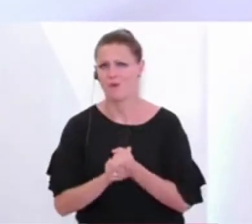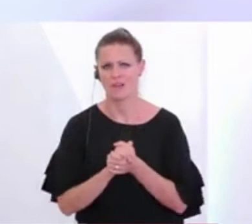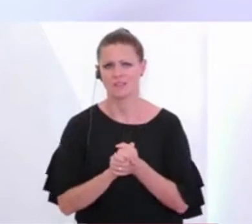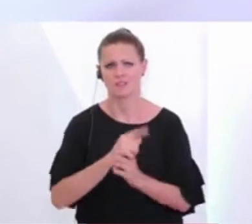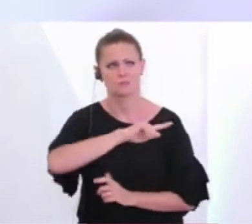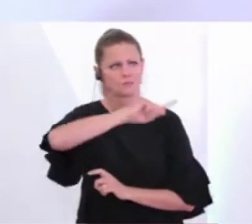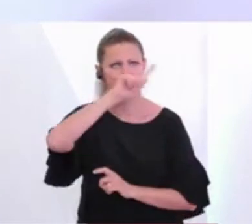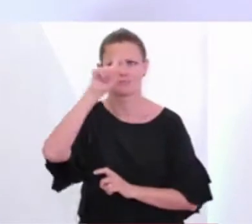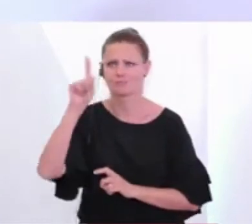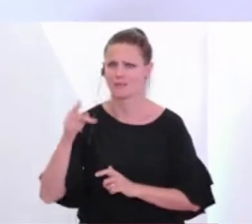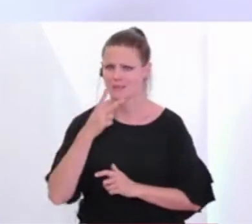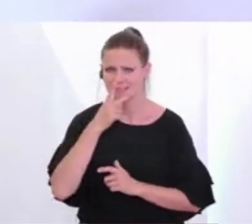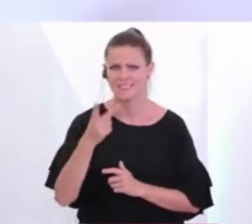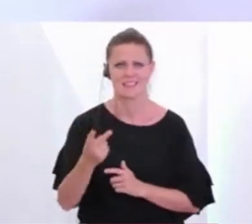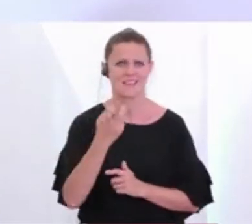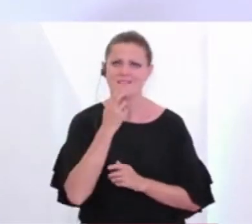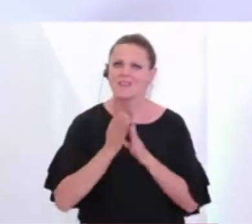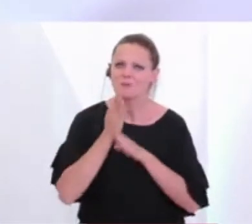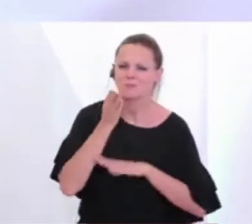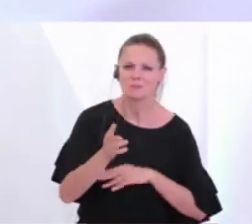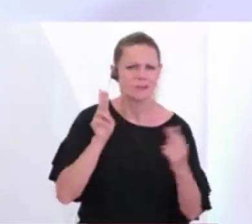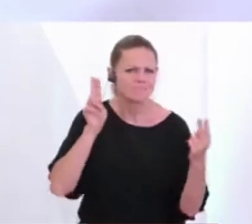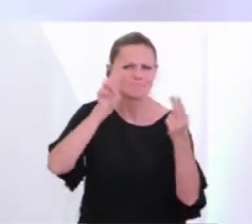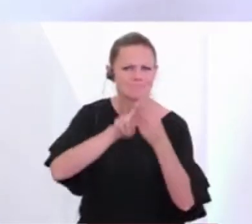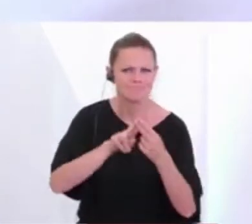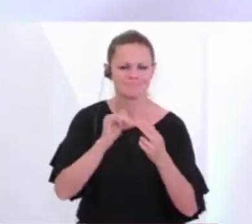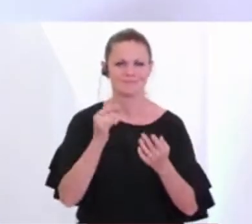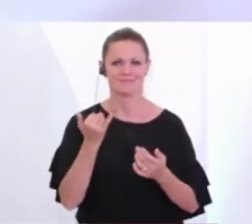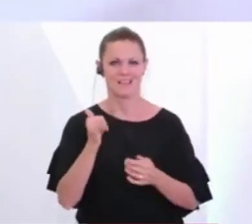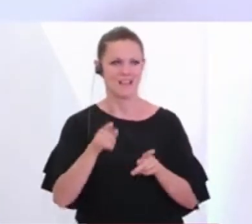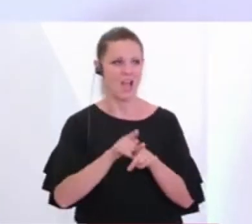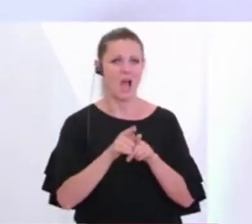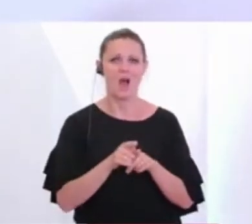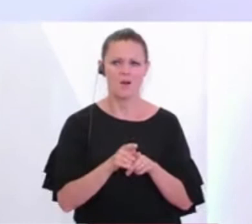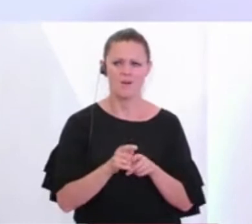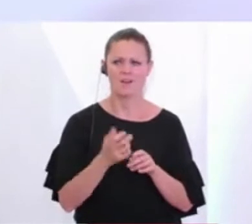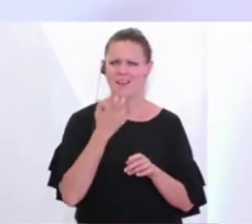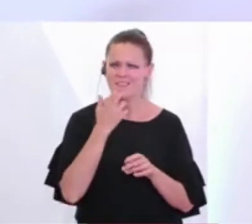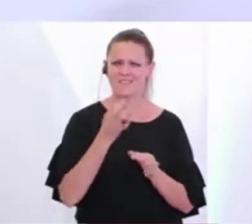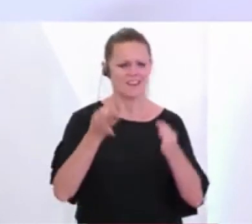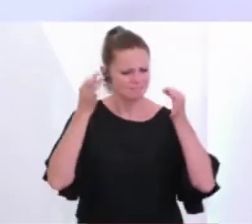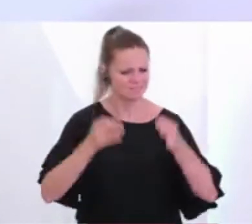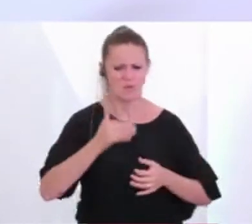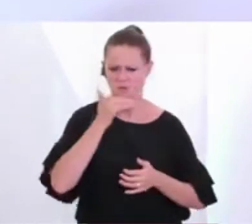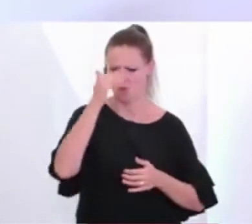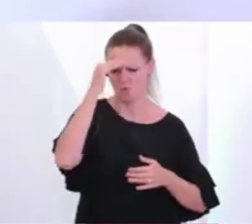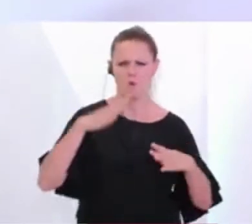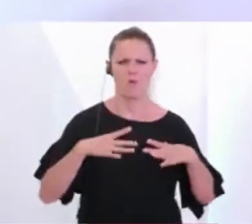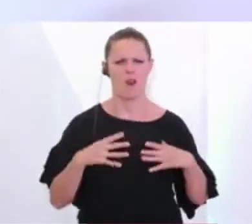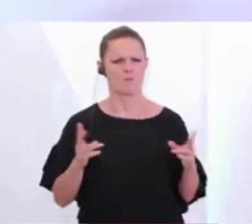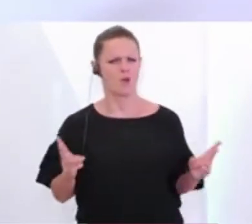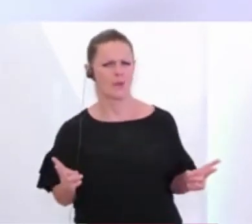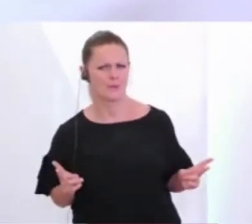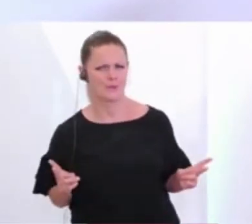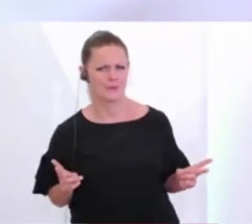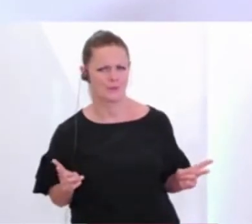dass man die besuchen möchte. Ich verstehe auch, dass man den wohlverdienten Sommerurlaub gerne wie gehabt verbringen möchte.